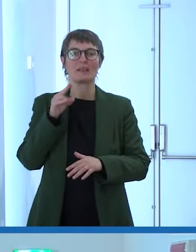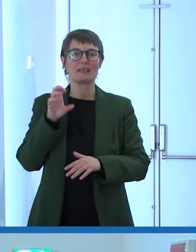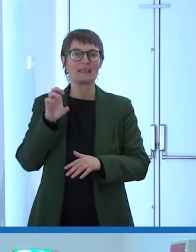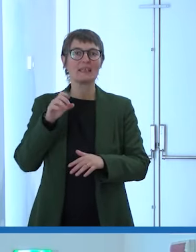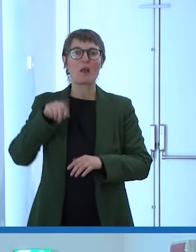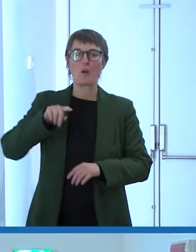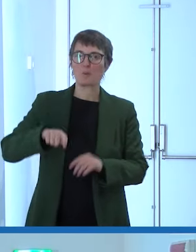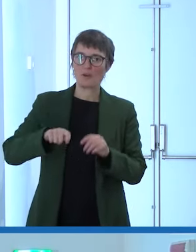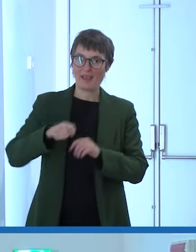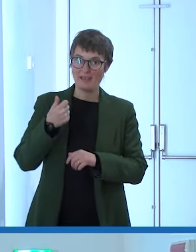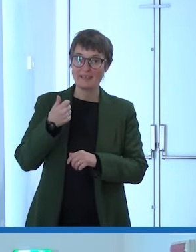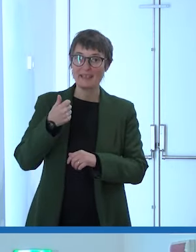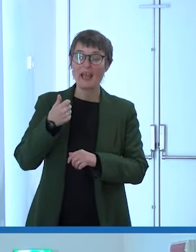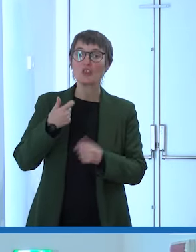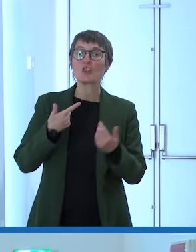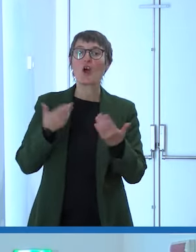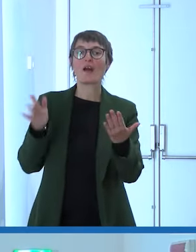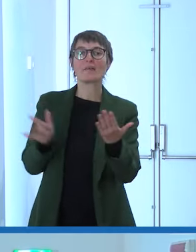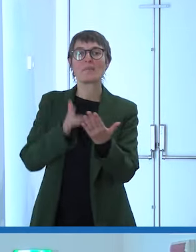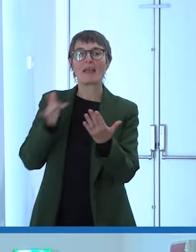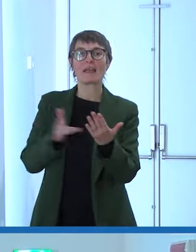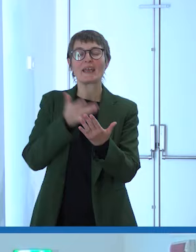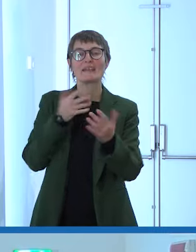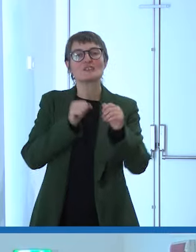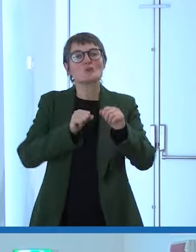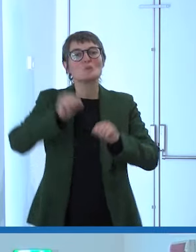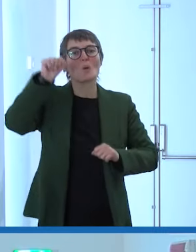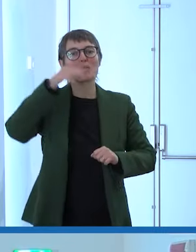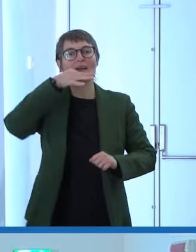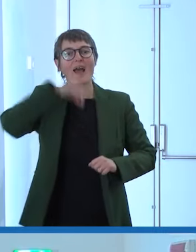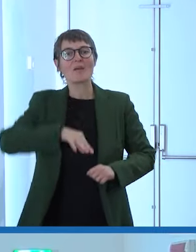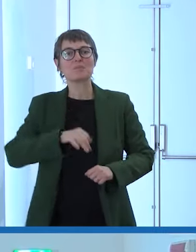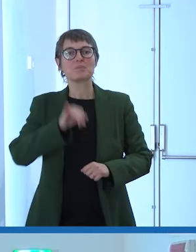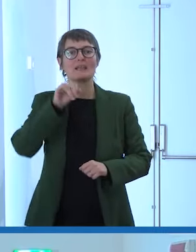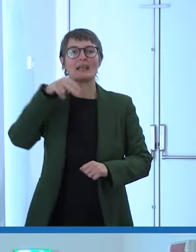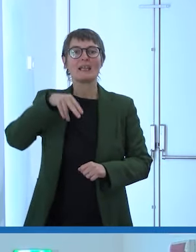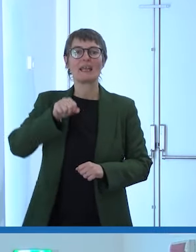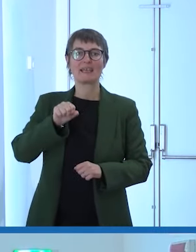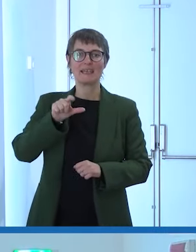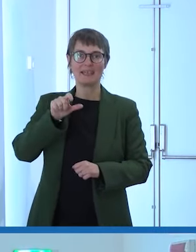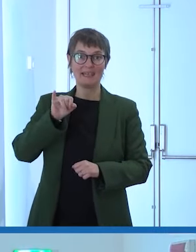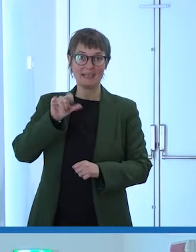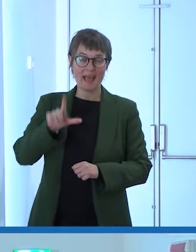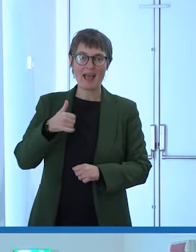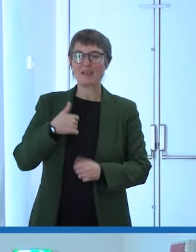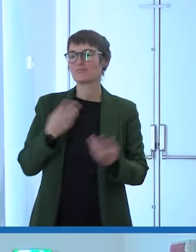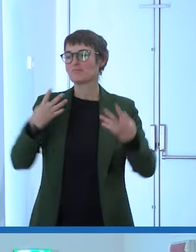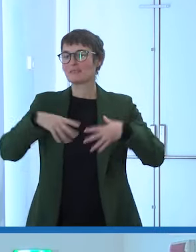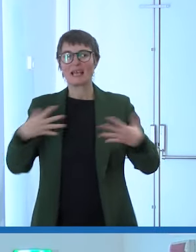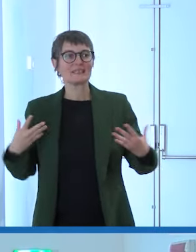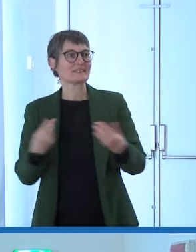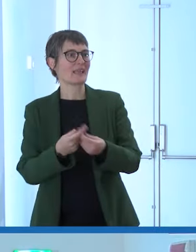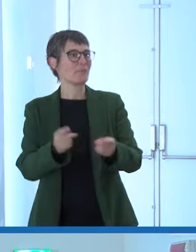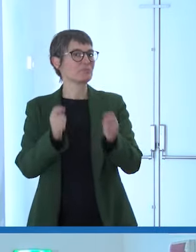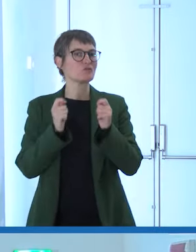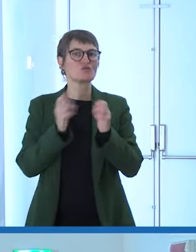Superabile INAIL che realizziamo con bravi giornalisti e giornalisti dell'Agenzia,